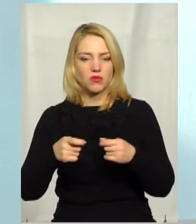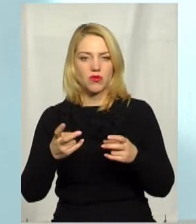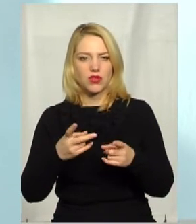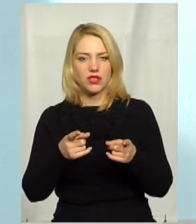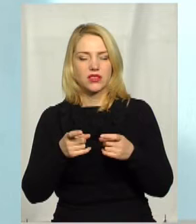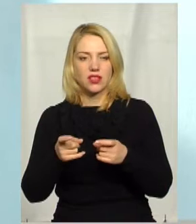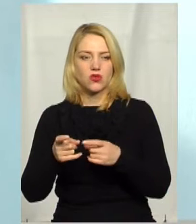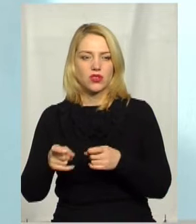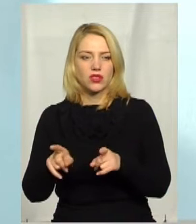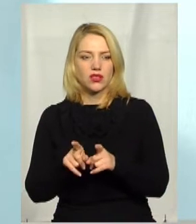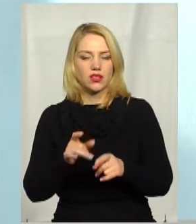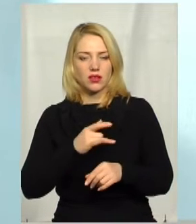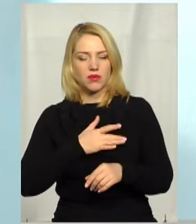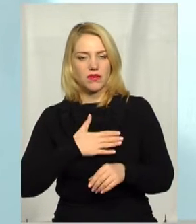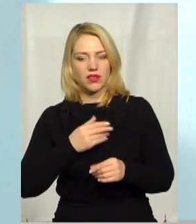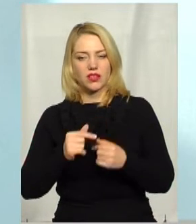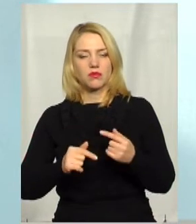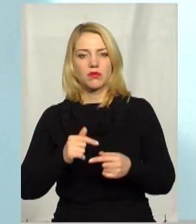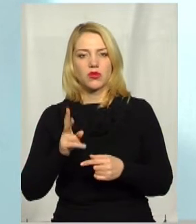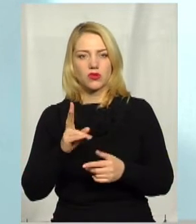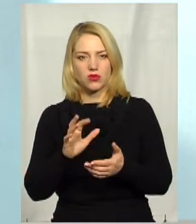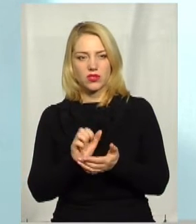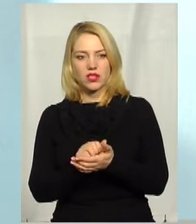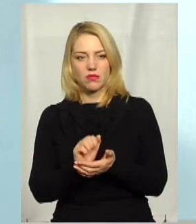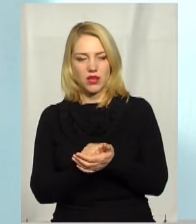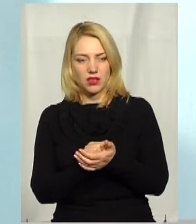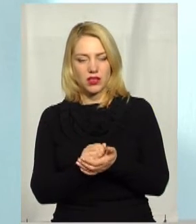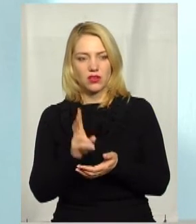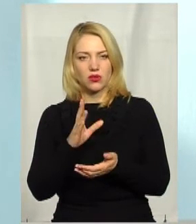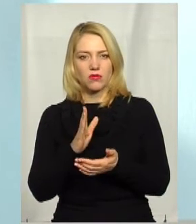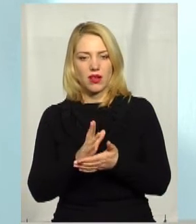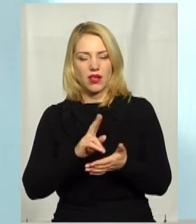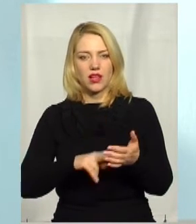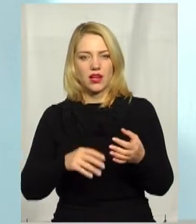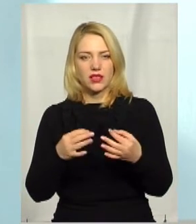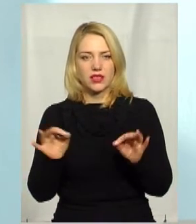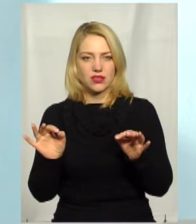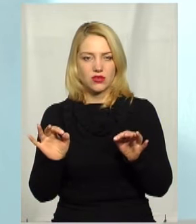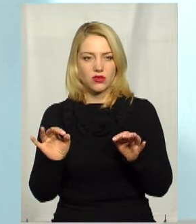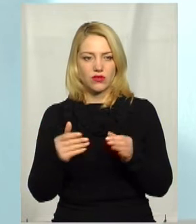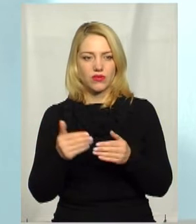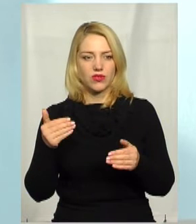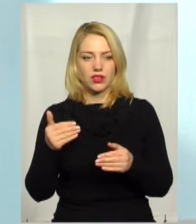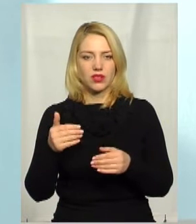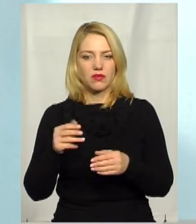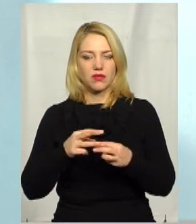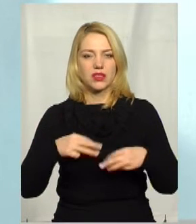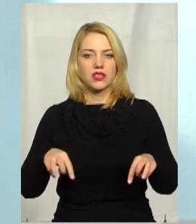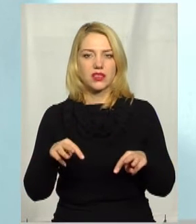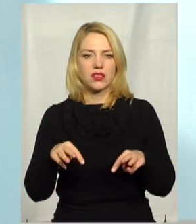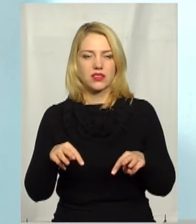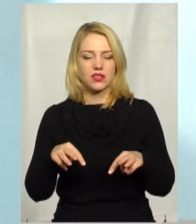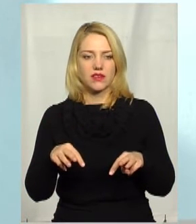таких приватних підприємців, які мають ліцензію від Міністерства